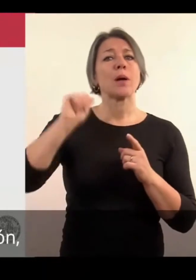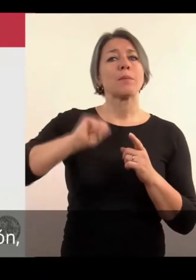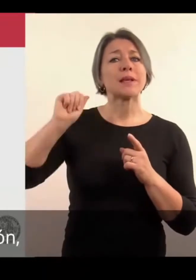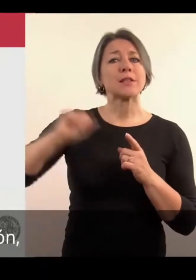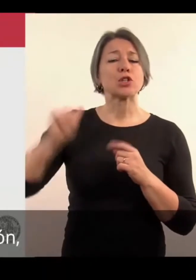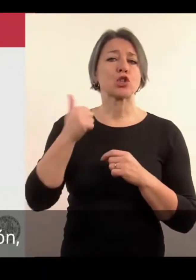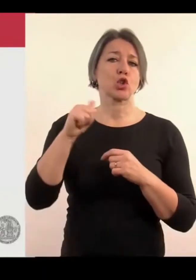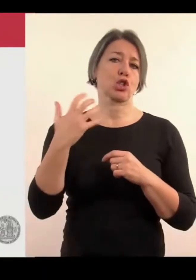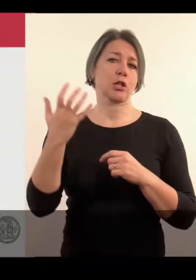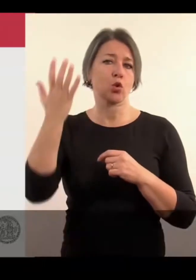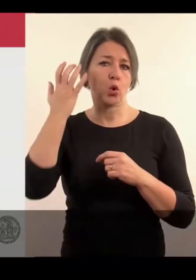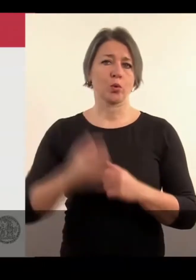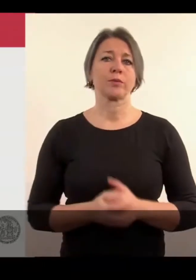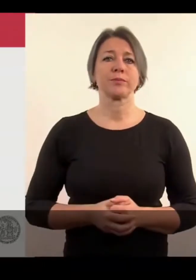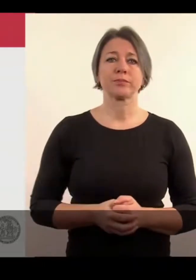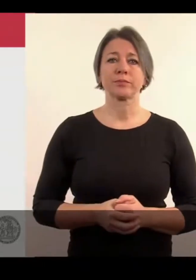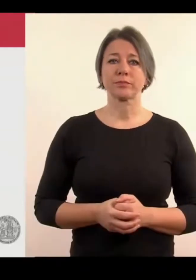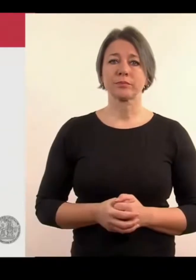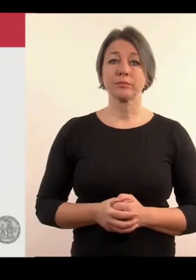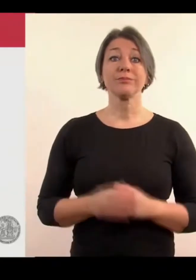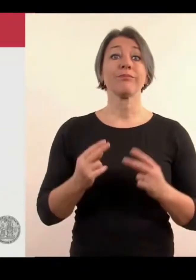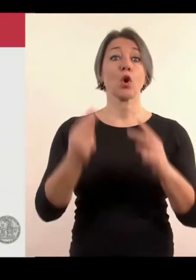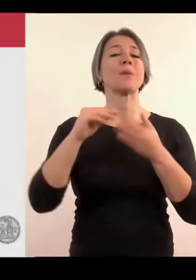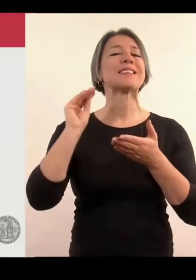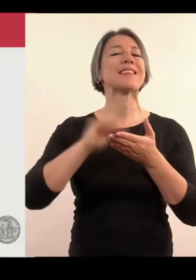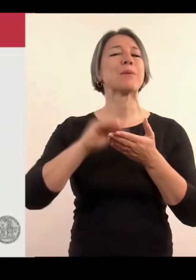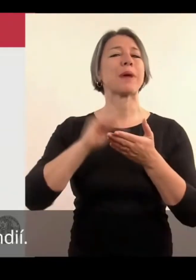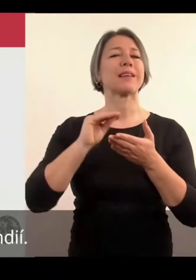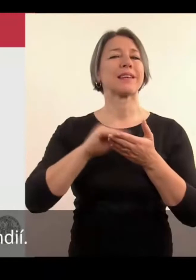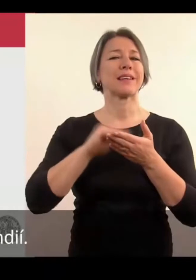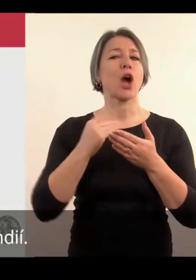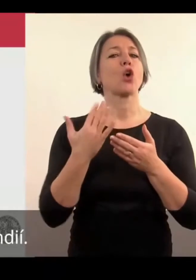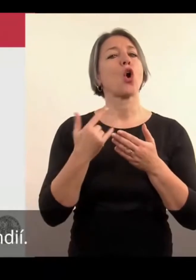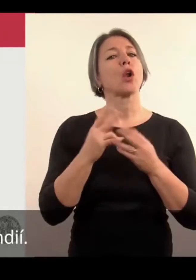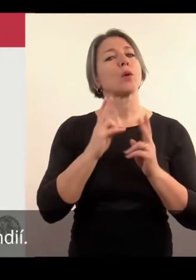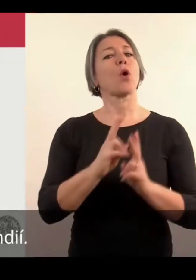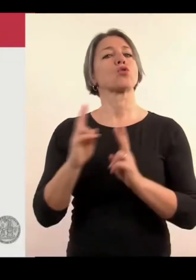do 30 Kč na městskou. Dostáváme se k líše stipendium.